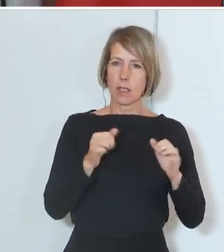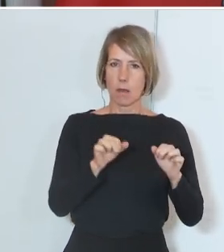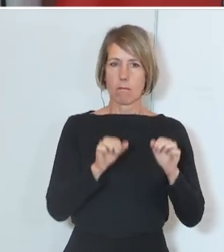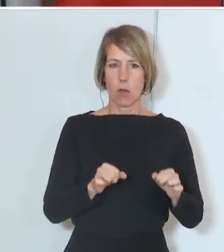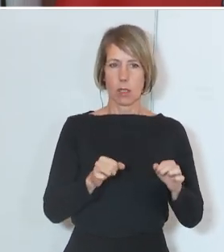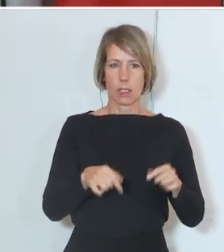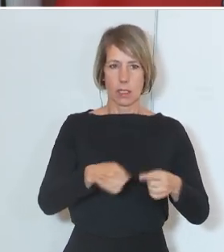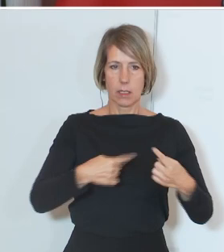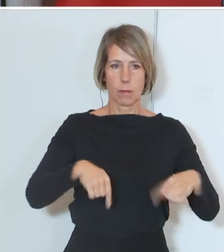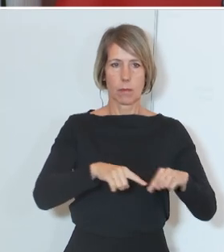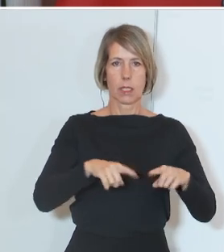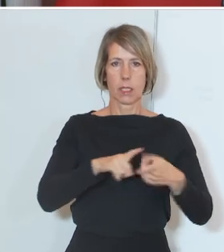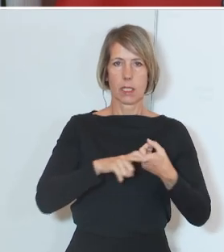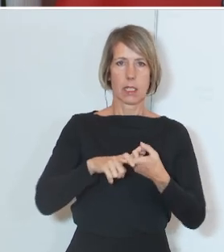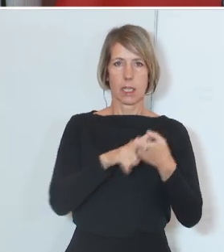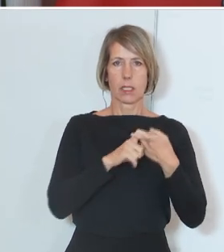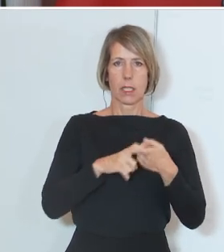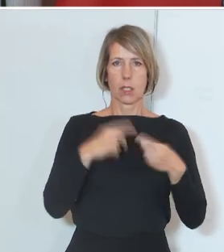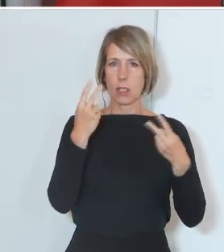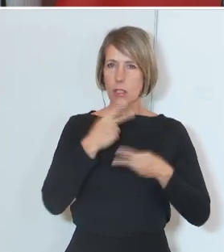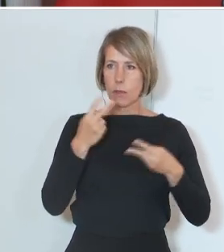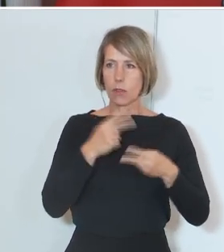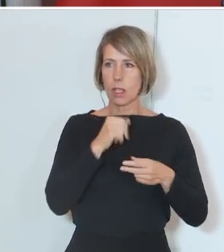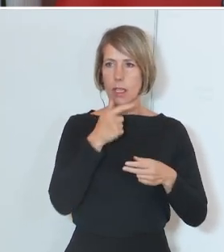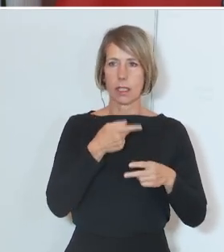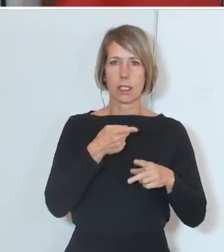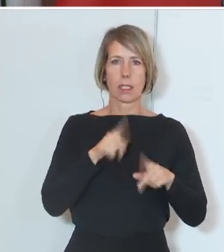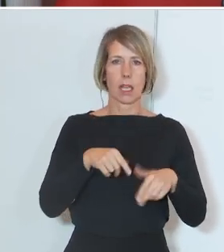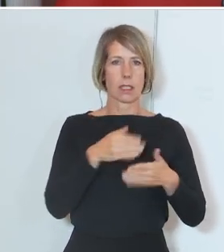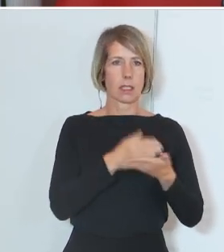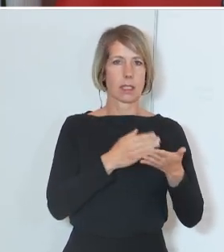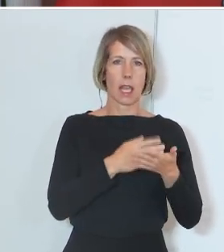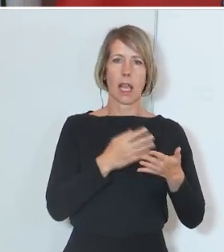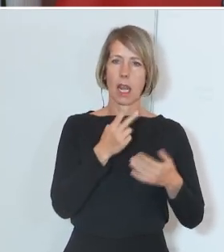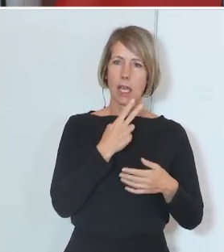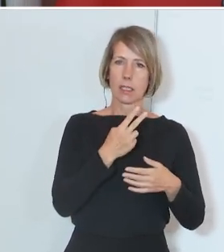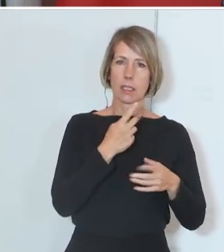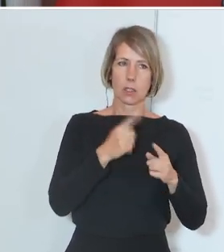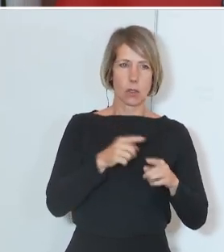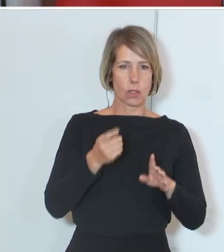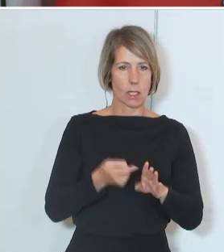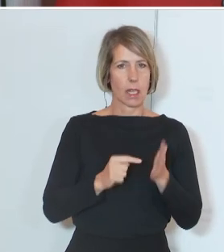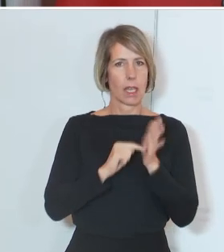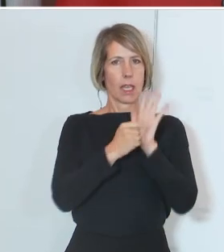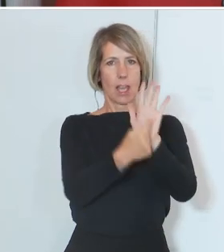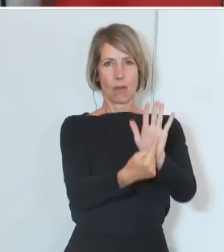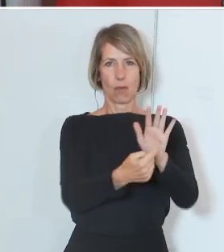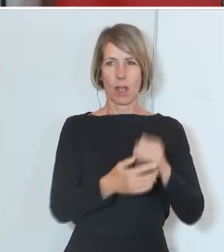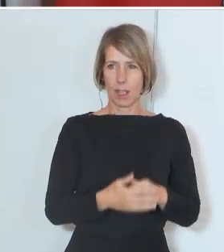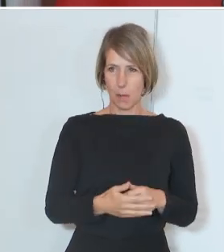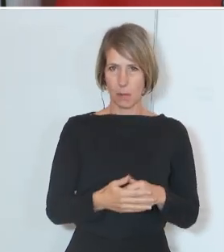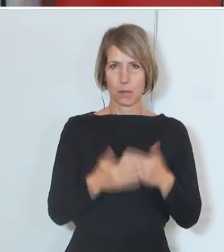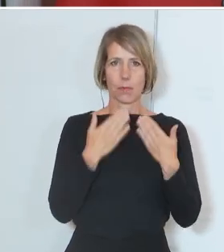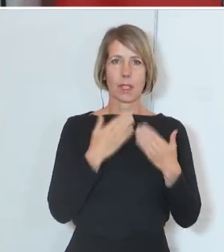in unserer Gesellschaft ist und das als selbstverständlichen Teil nicht nur zu sehen, sondern auch einmal hervorzuheben. Deshalb vielen Dank. Wir könnten die beste